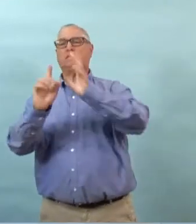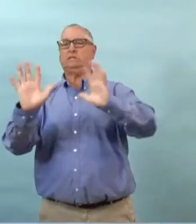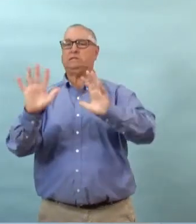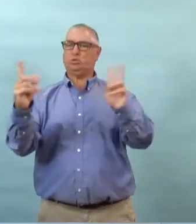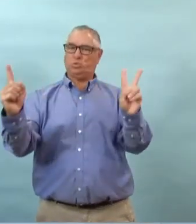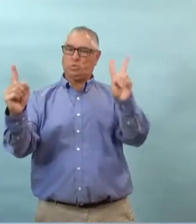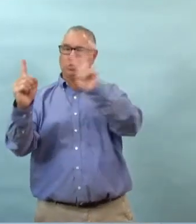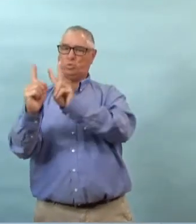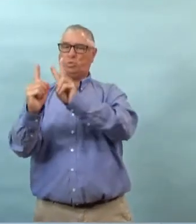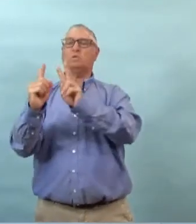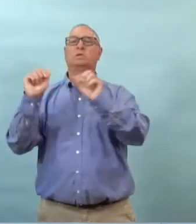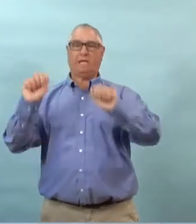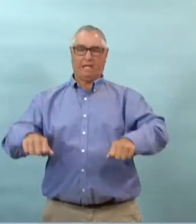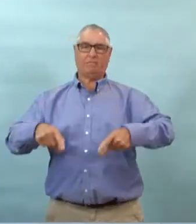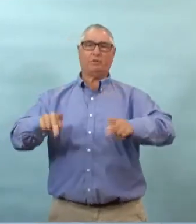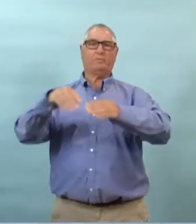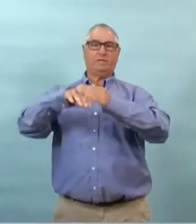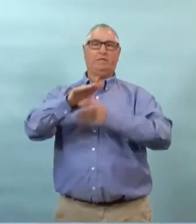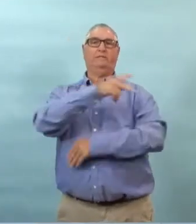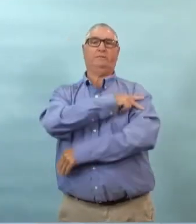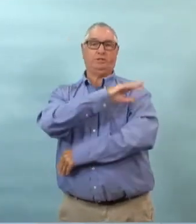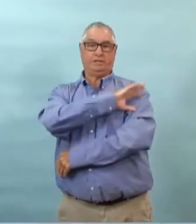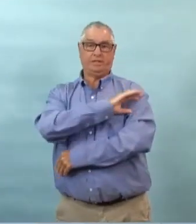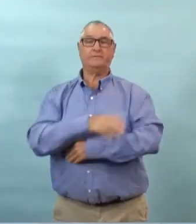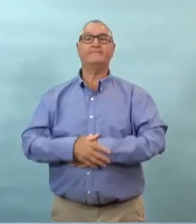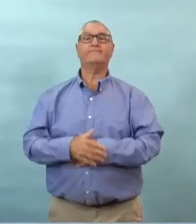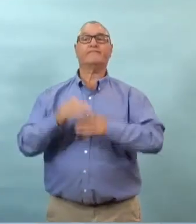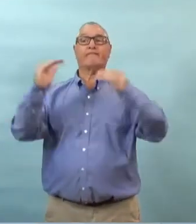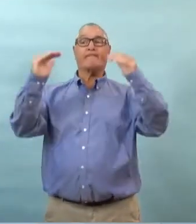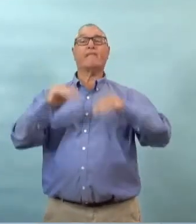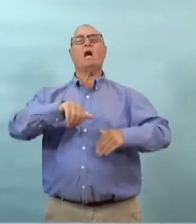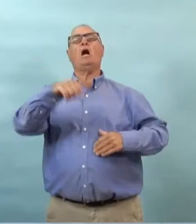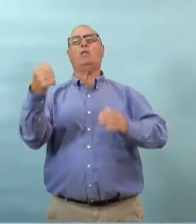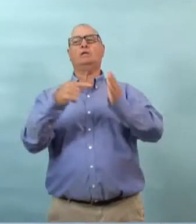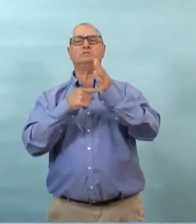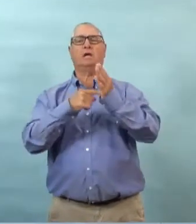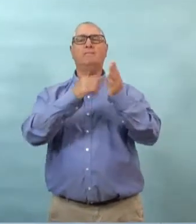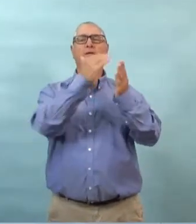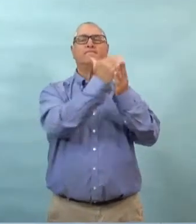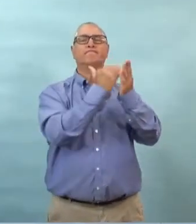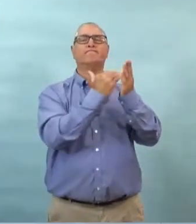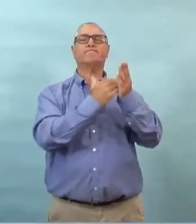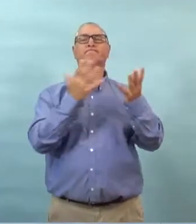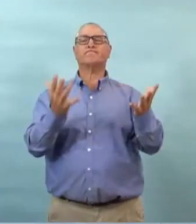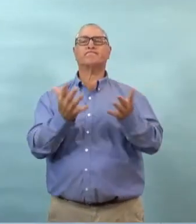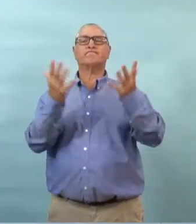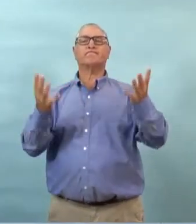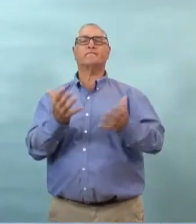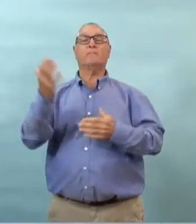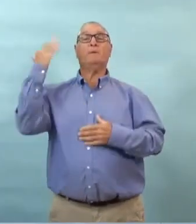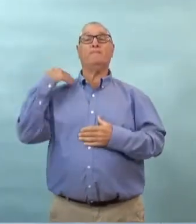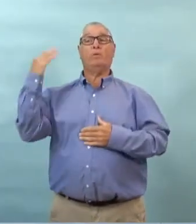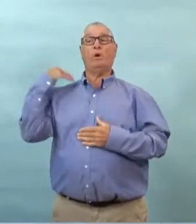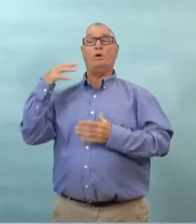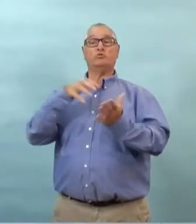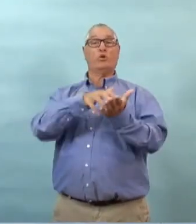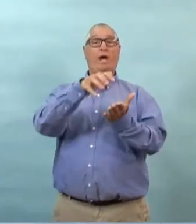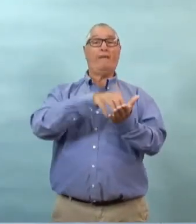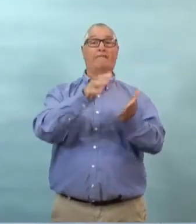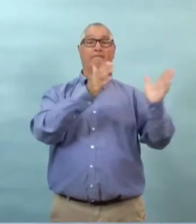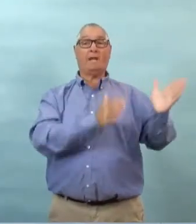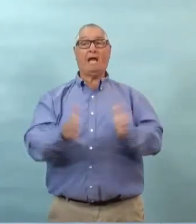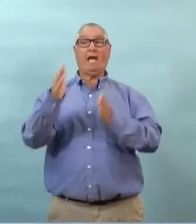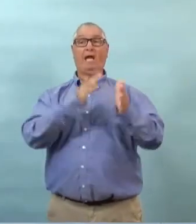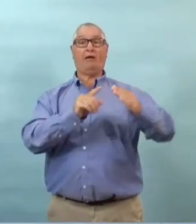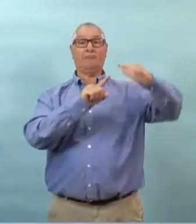autre chose nous n'avons pas assoupli la restriction concernant la quarantaine obligatoire de deux semaines pour les voyageurs qui reviennent de l'est du